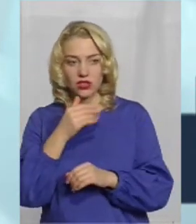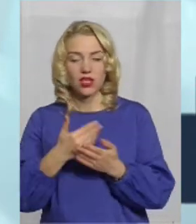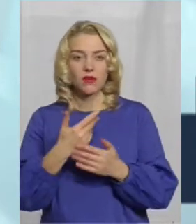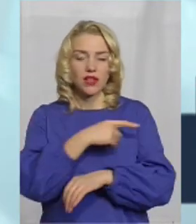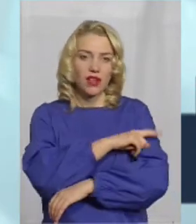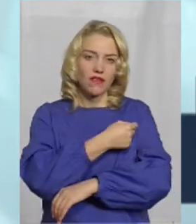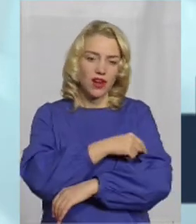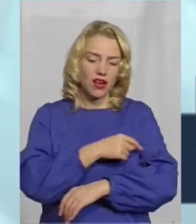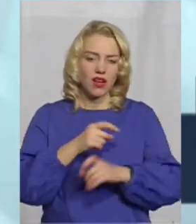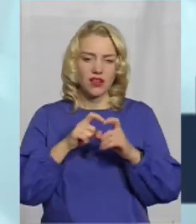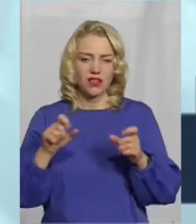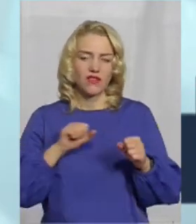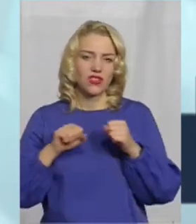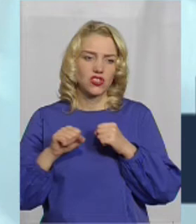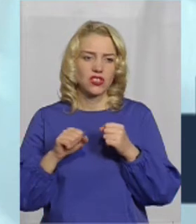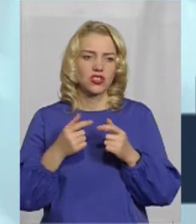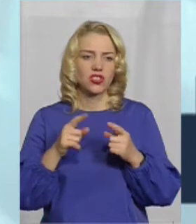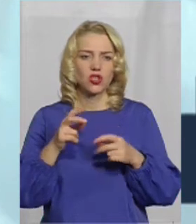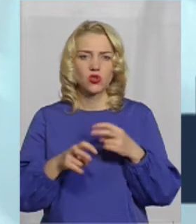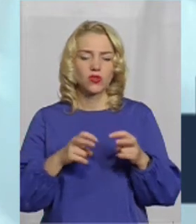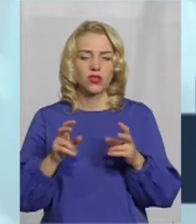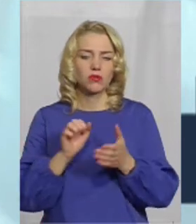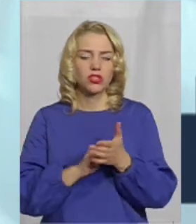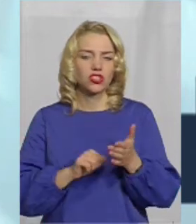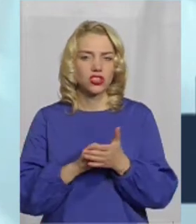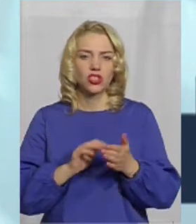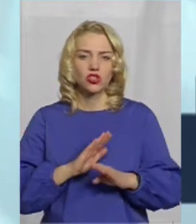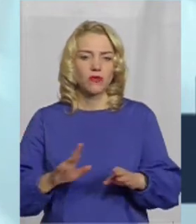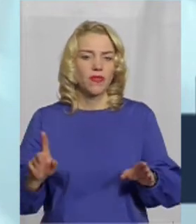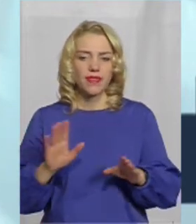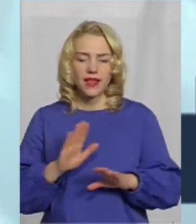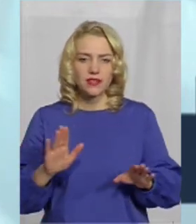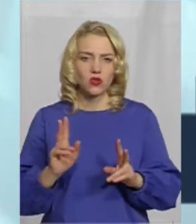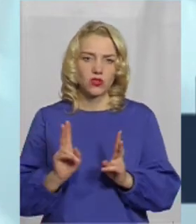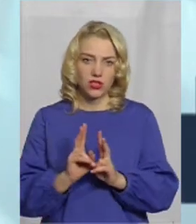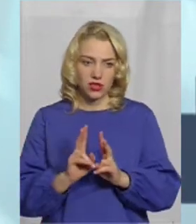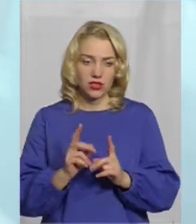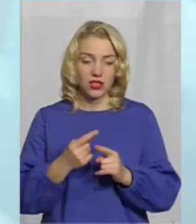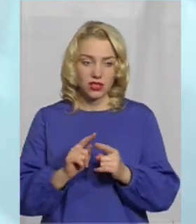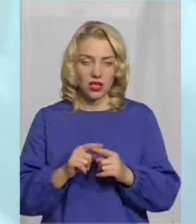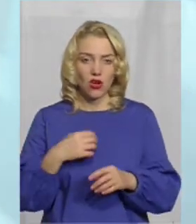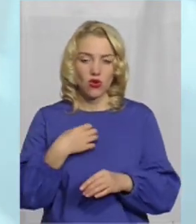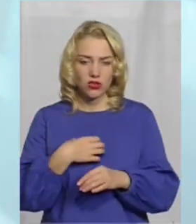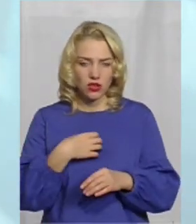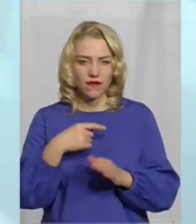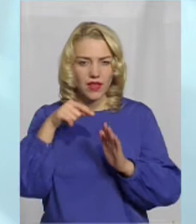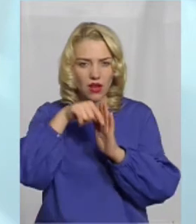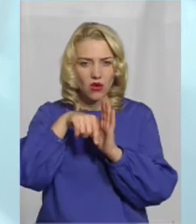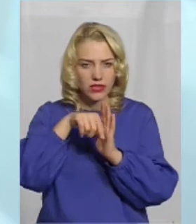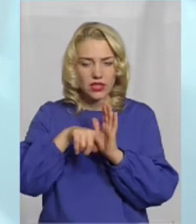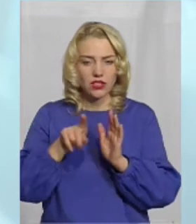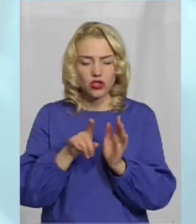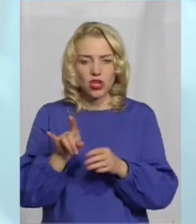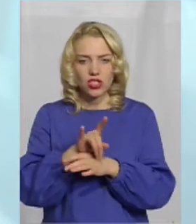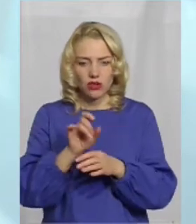лікарні, чи в іншому місці, відрядження, тобто, шукає причини, щоб не зустрітися. Це, в принципі, така основна ознака, за якою можна таких